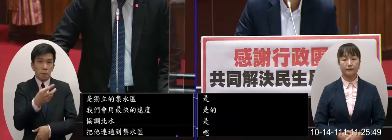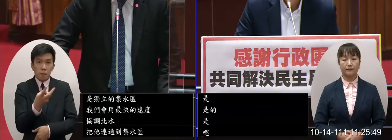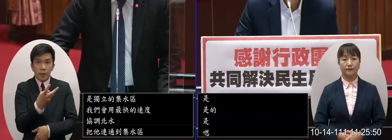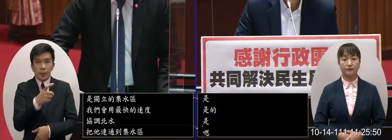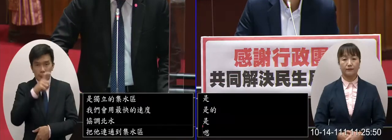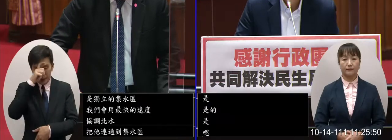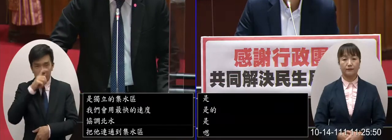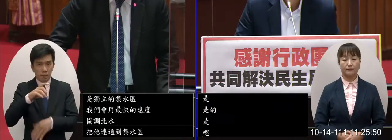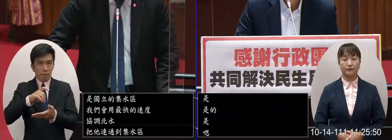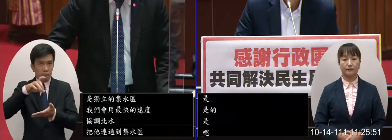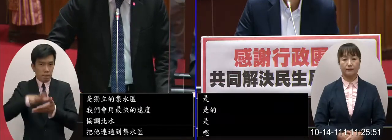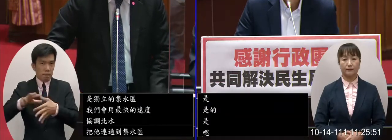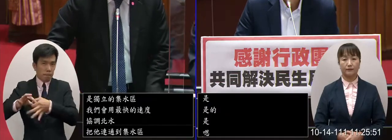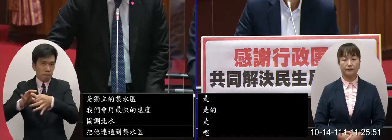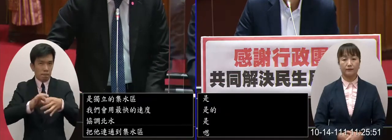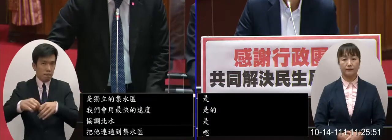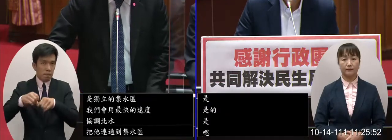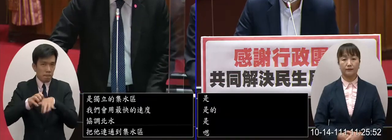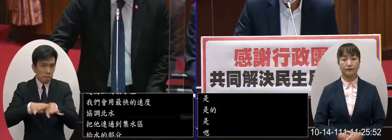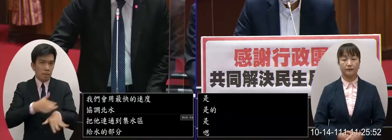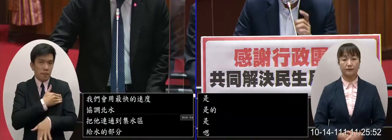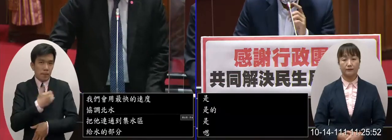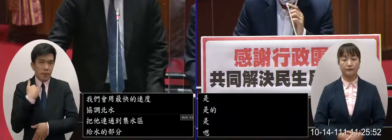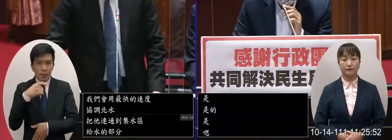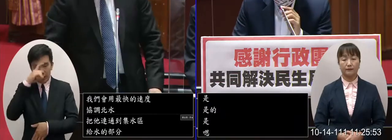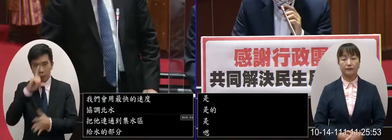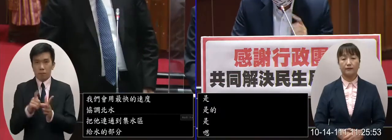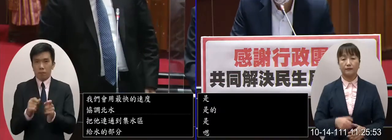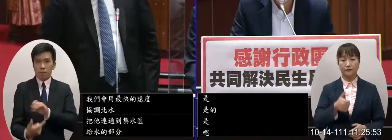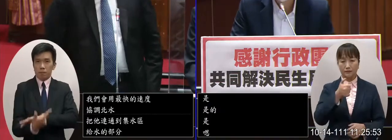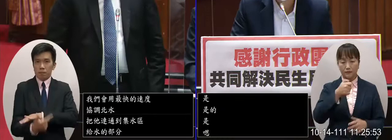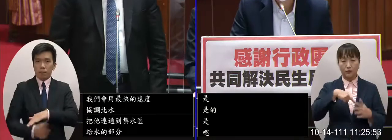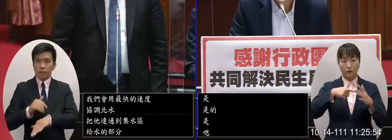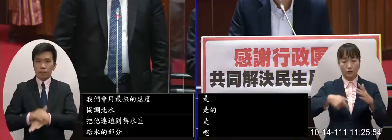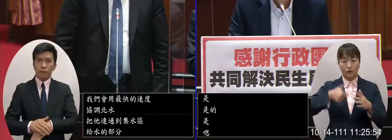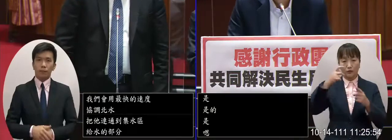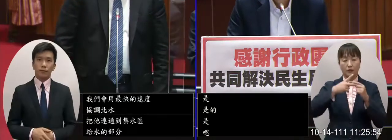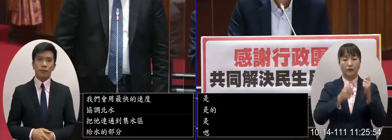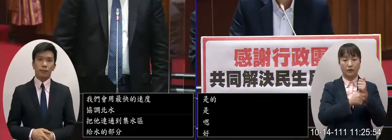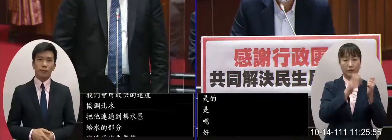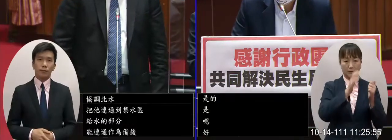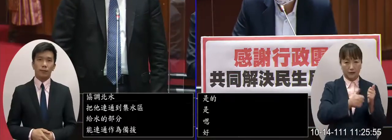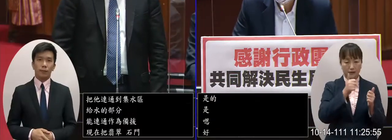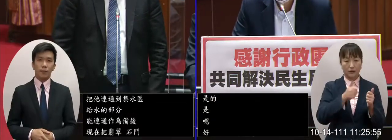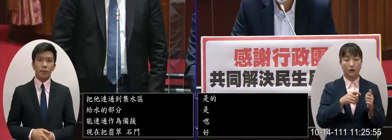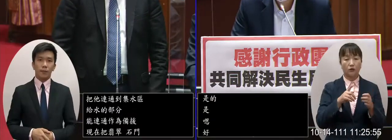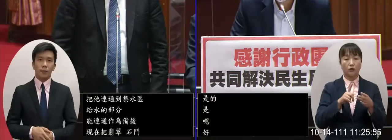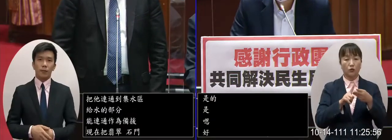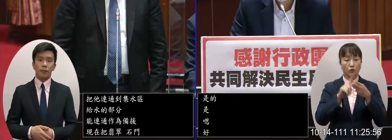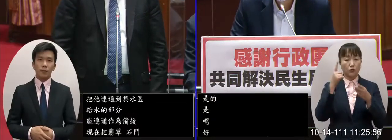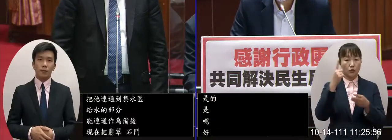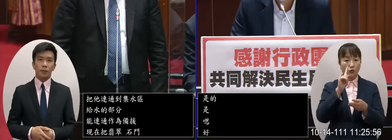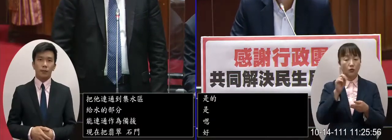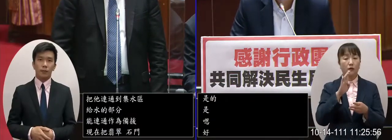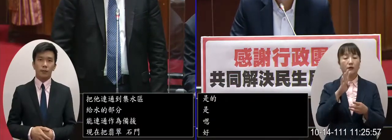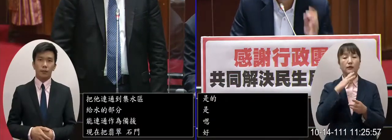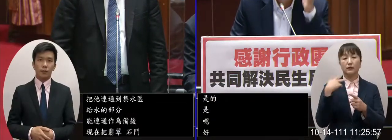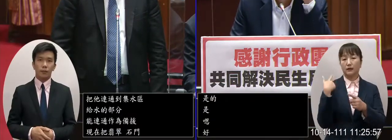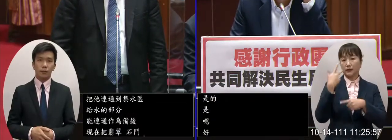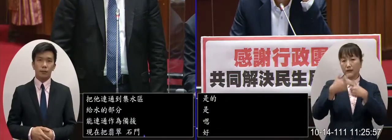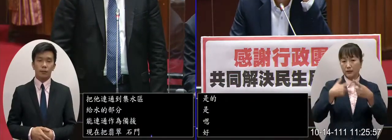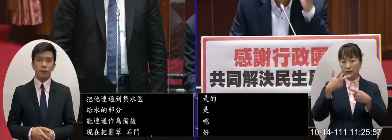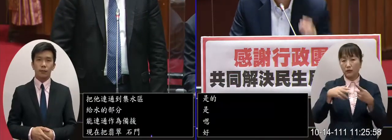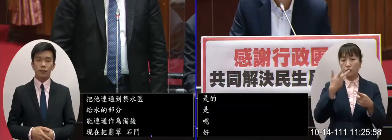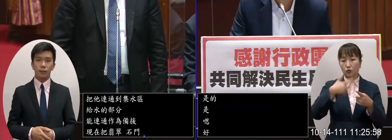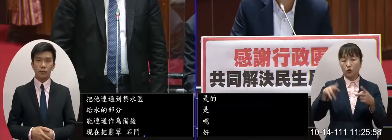把它給做好那我們會用最短的時間內來完成這個工作好 也謝謝我們的院長跟次長主要的原因是因為前一個禮拜